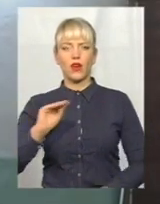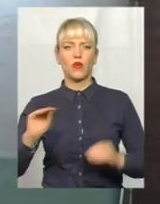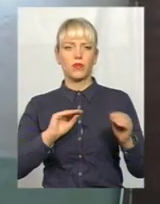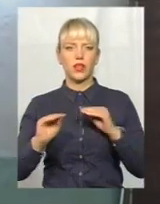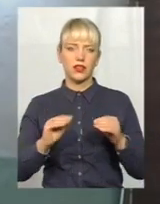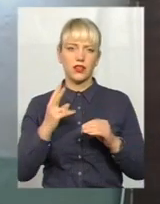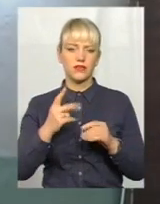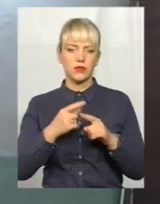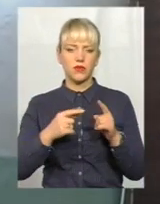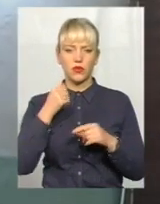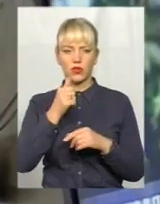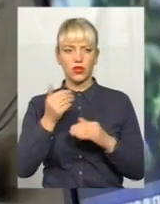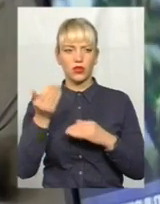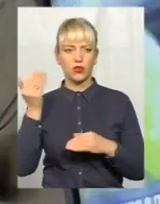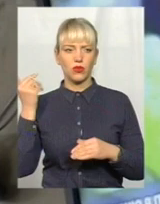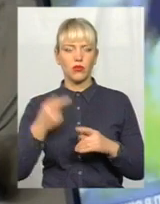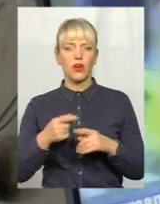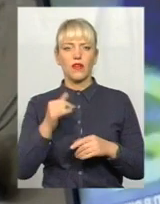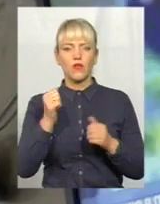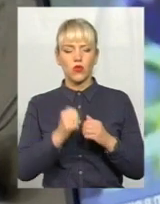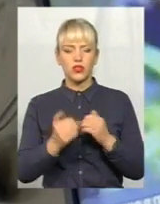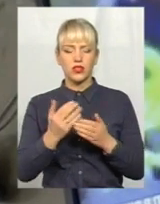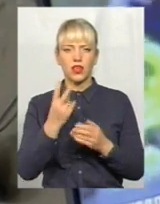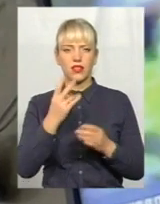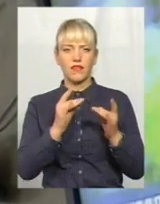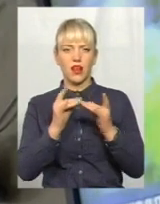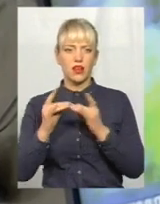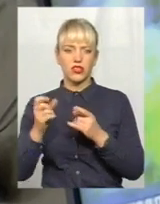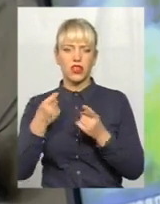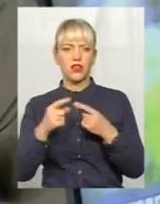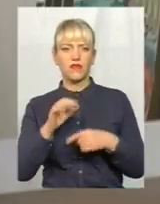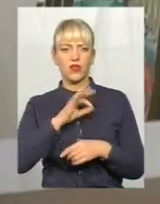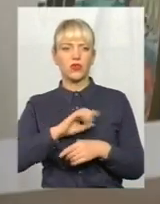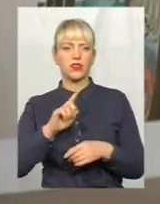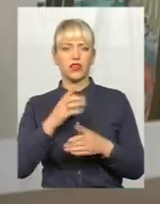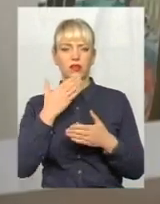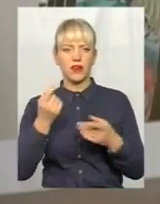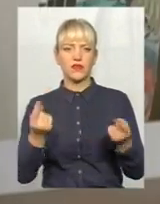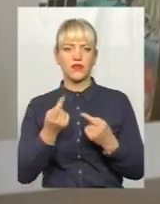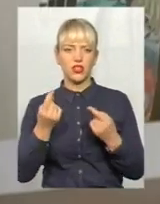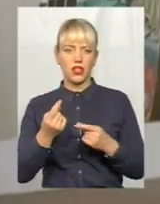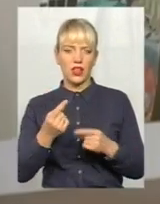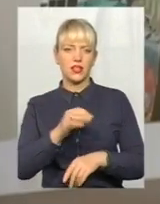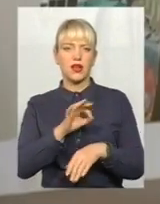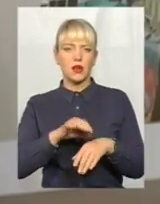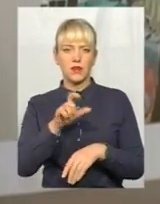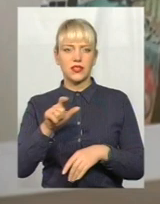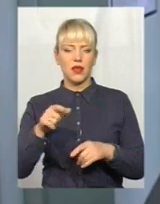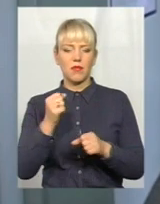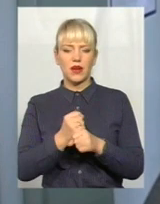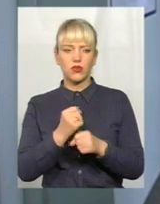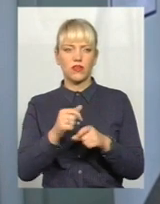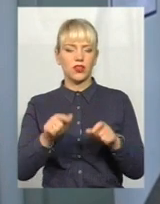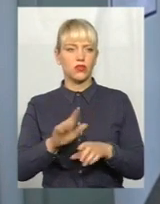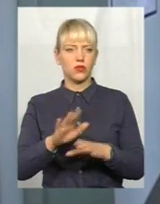тому. У кожній лише по два ліжка. Та інші вигоди, яких нема у звичайних пацієнтів. Працювати тут непросто. Але за ці